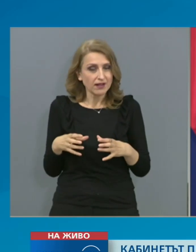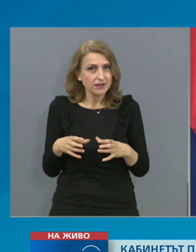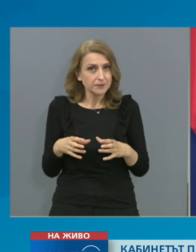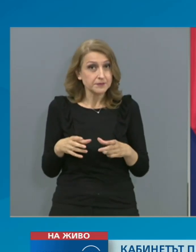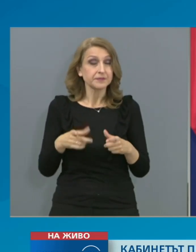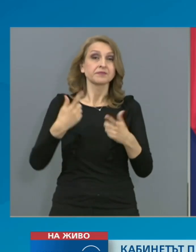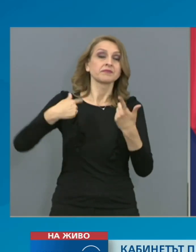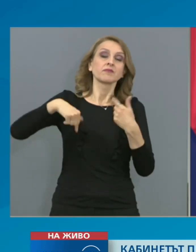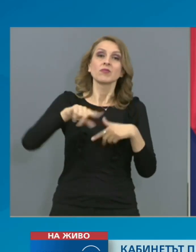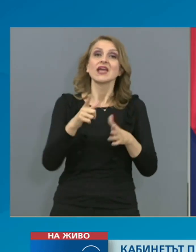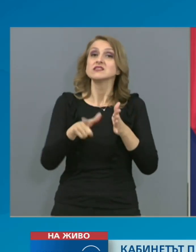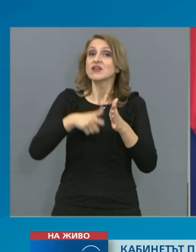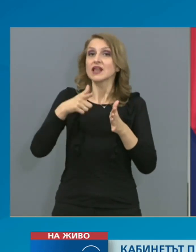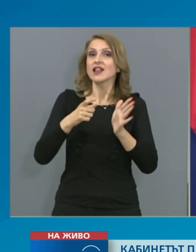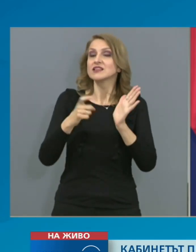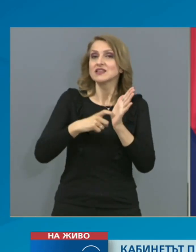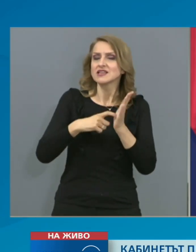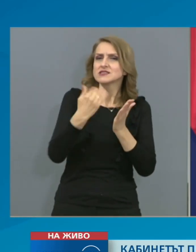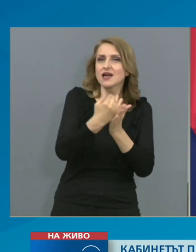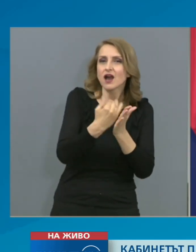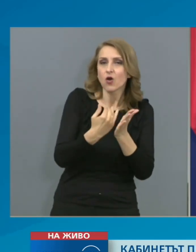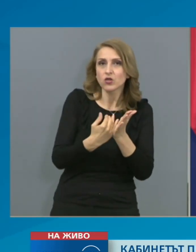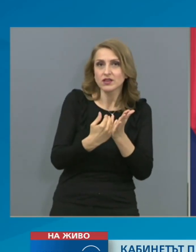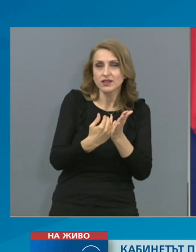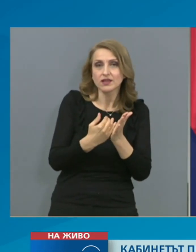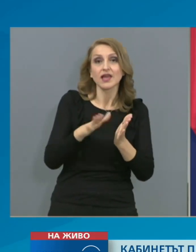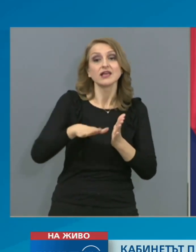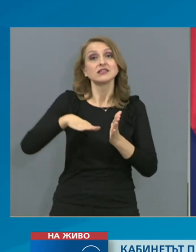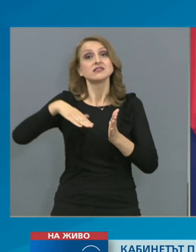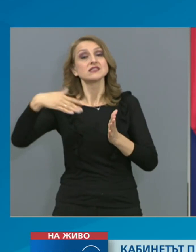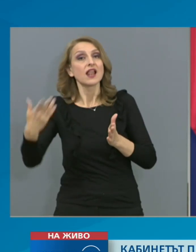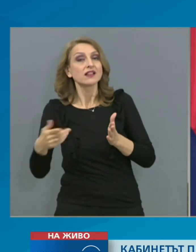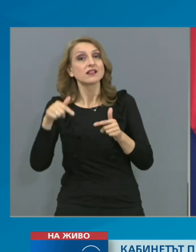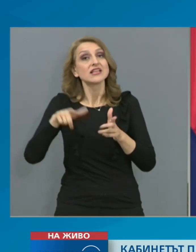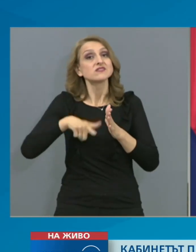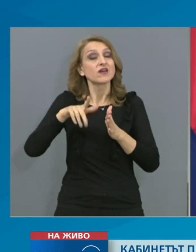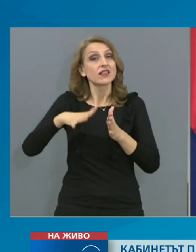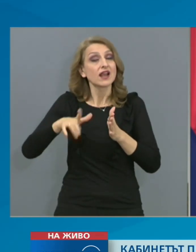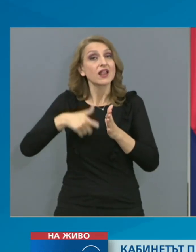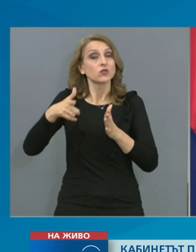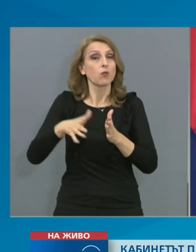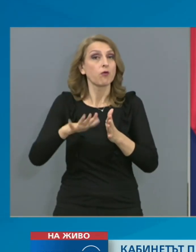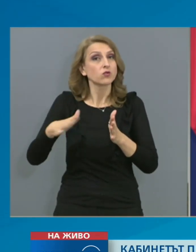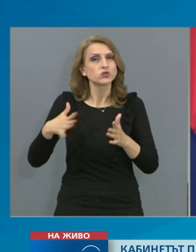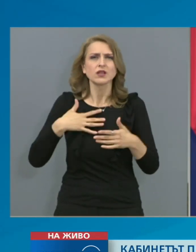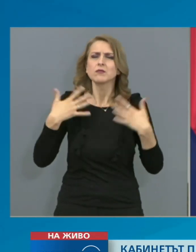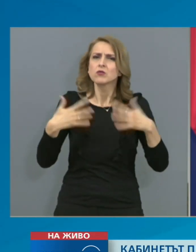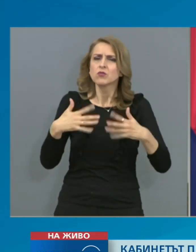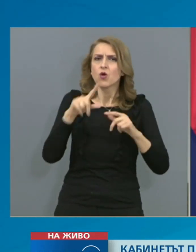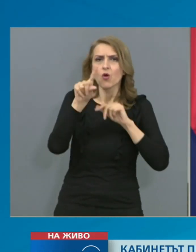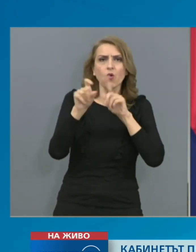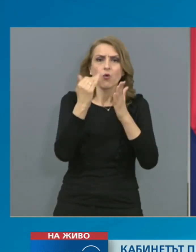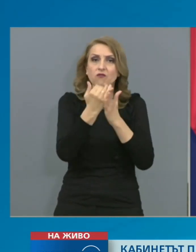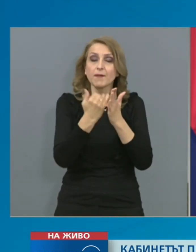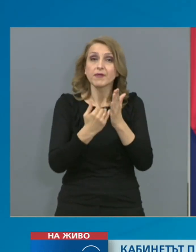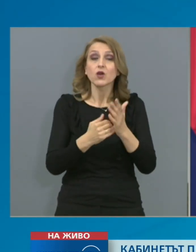извареното законодателство прието след извареното положение има много въпроси, които са решени в полза на